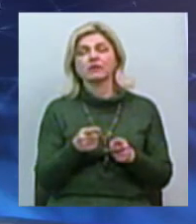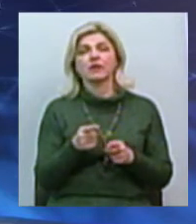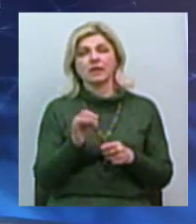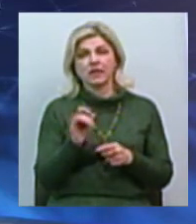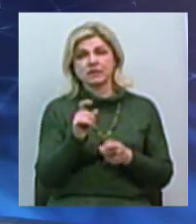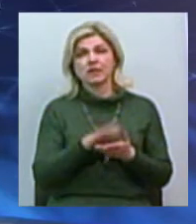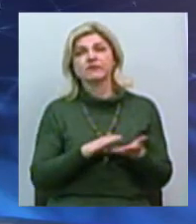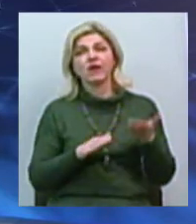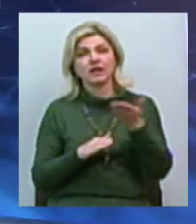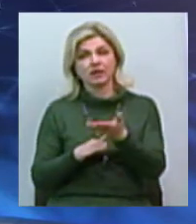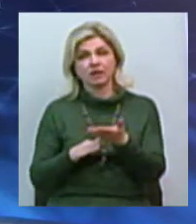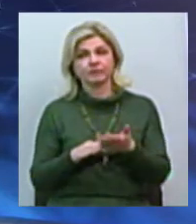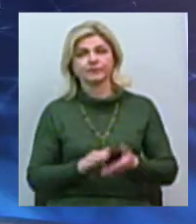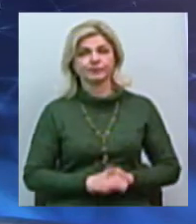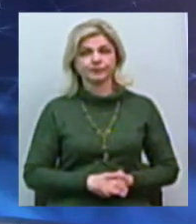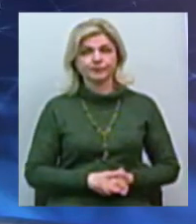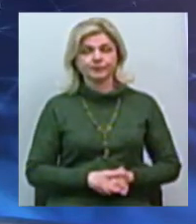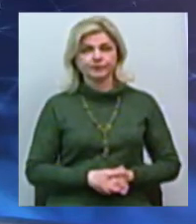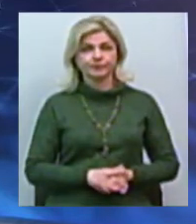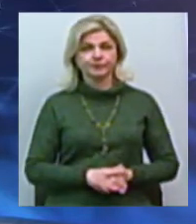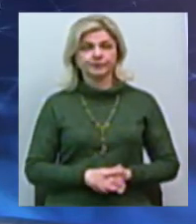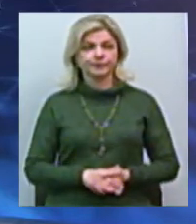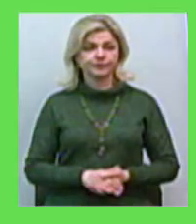міської ради, яке зачитав міський голова Олександр Сінкевич.